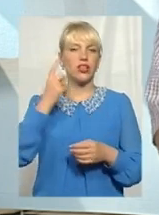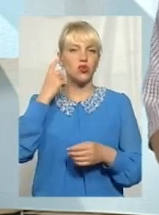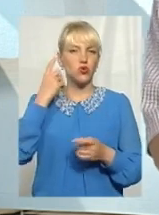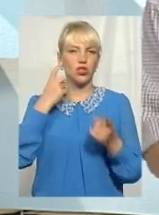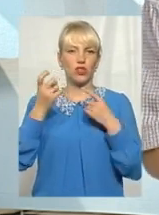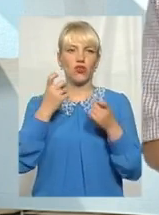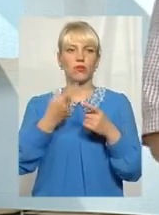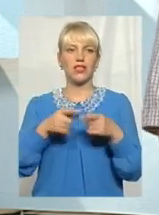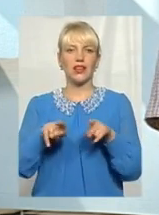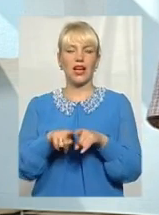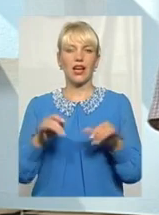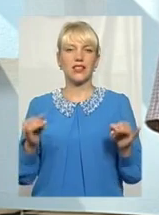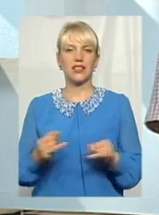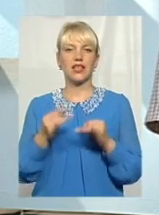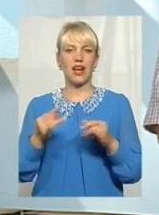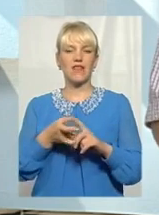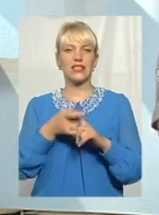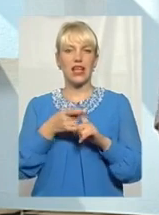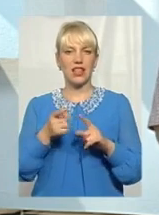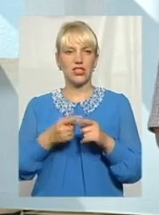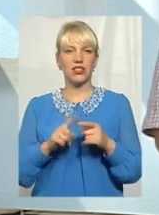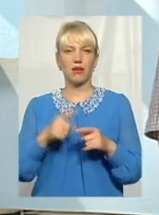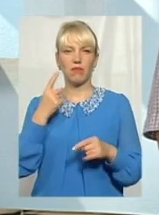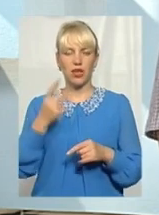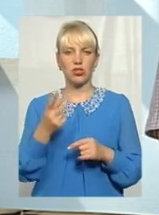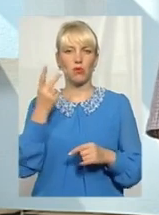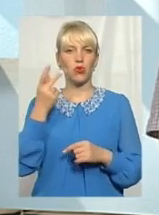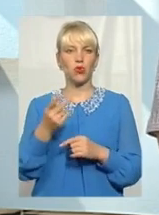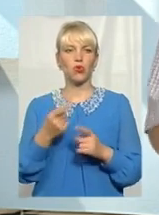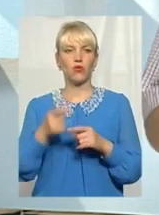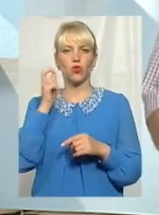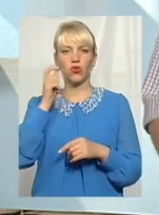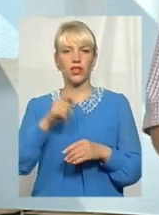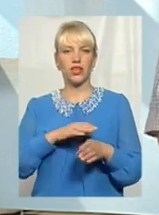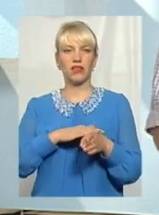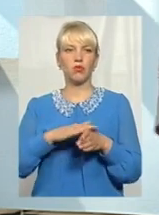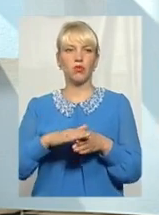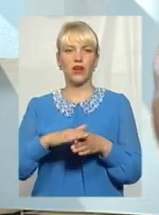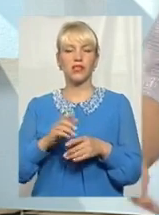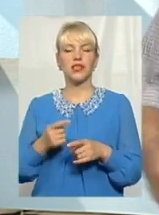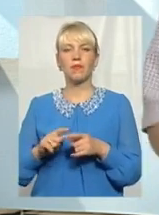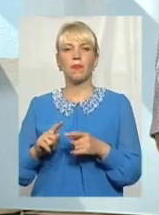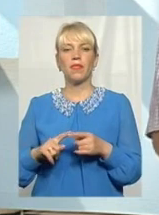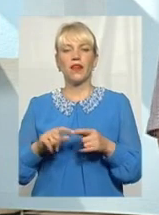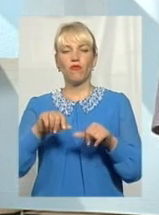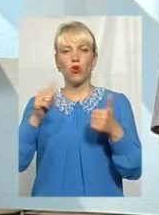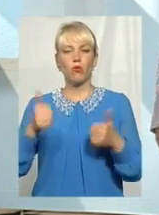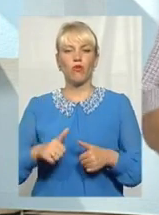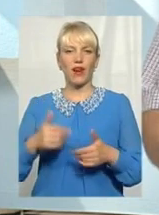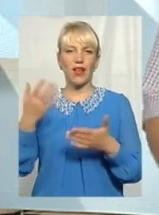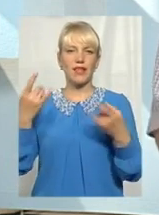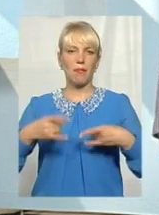цікава залежність. Це перше. По-друге, на сьогодні в Україні відбувається реформування медіапрострою. Тобто, є приватні телеканали,